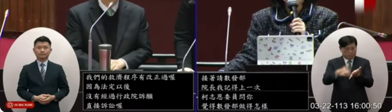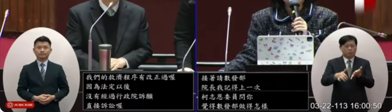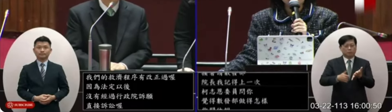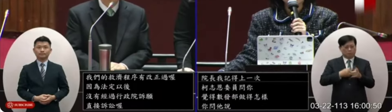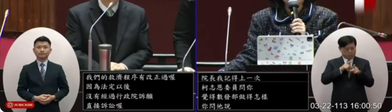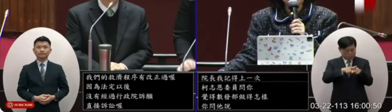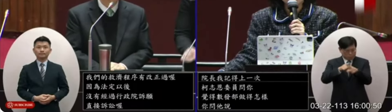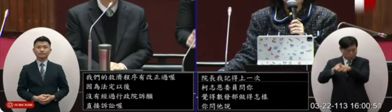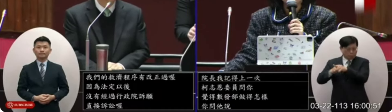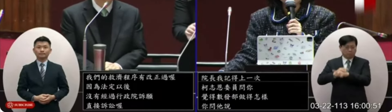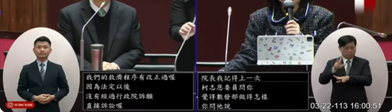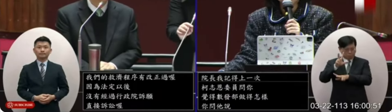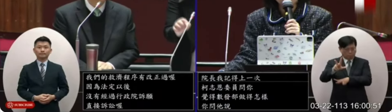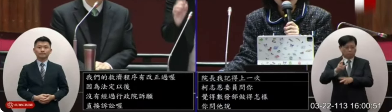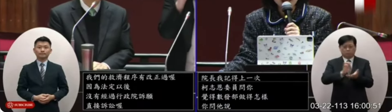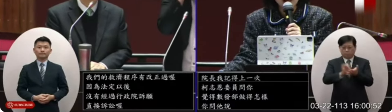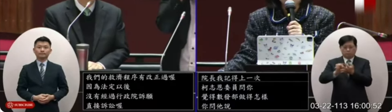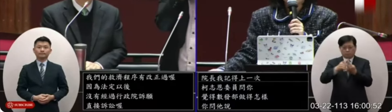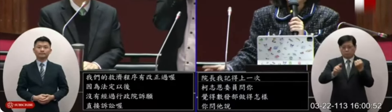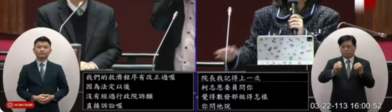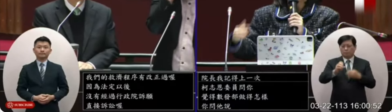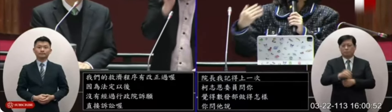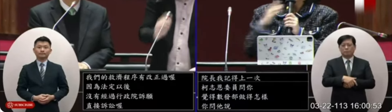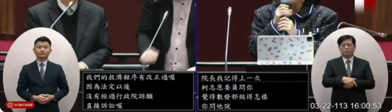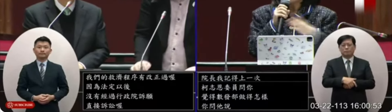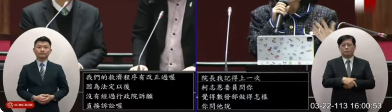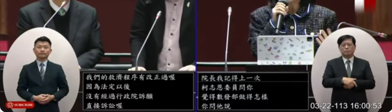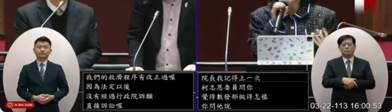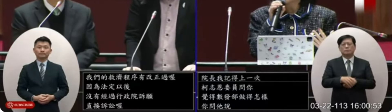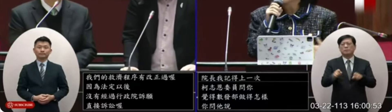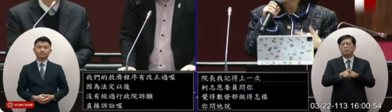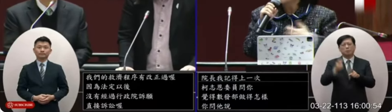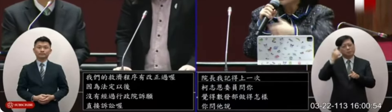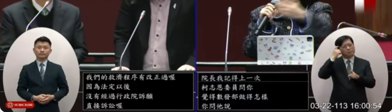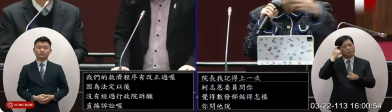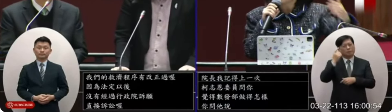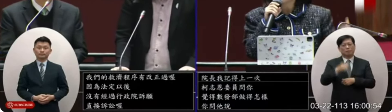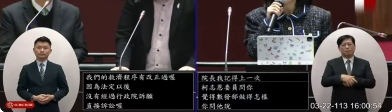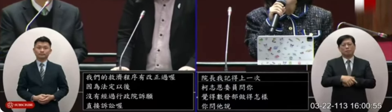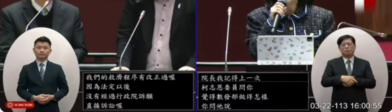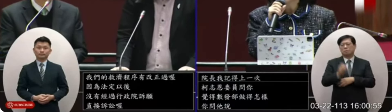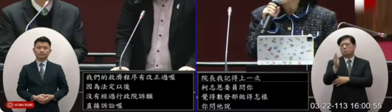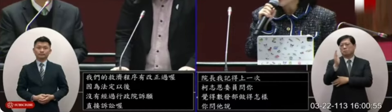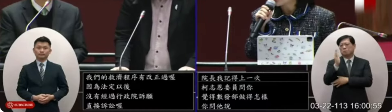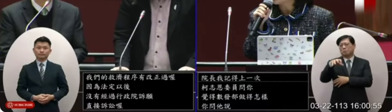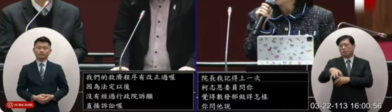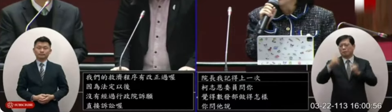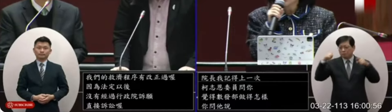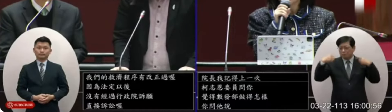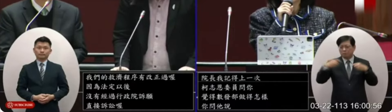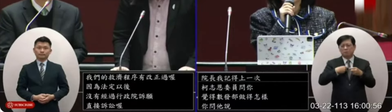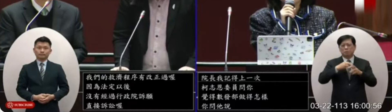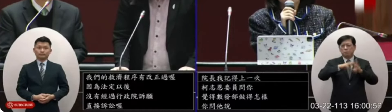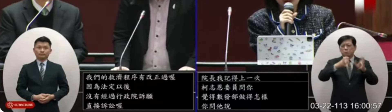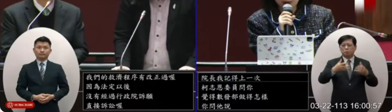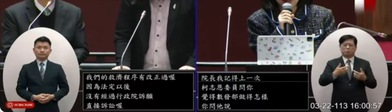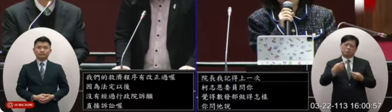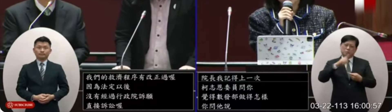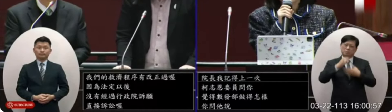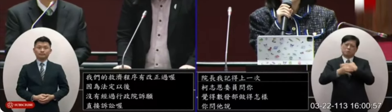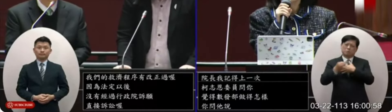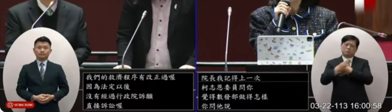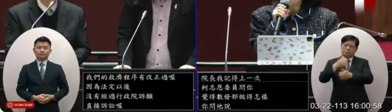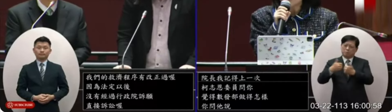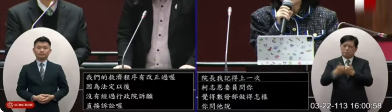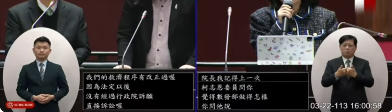預算有沒有按照實際的單位數去編列那我們一般會想說我們政府部門裡面最常出國的可能會是